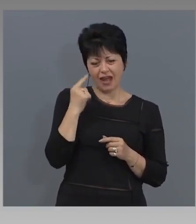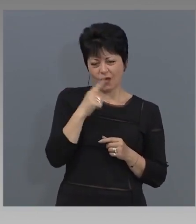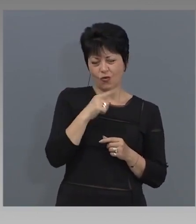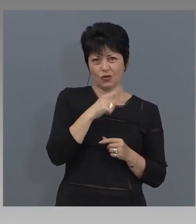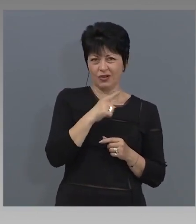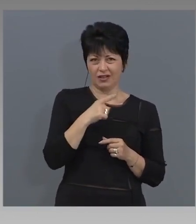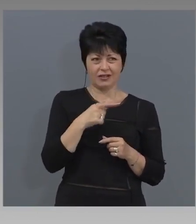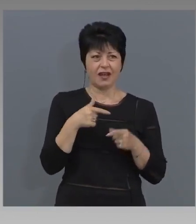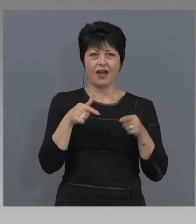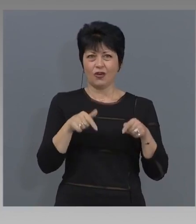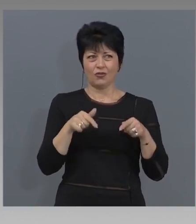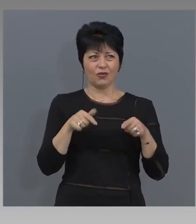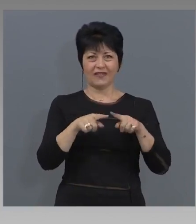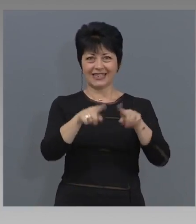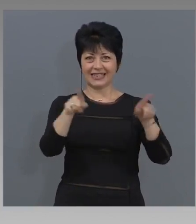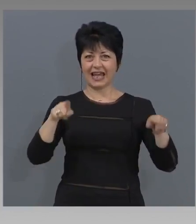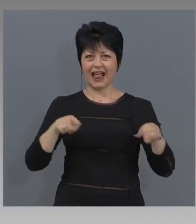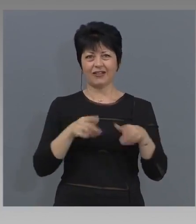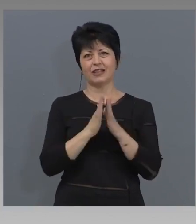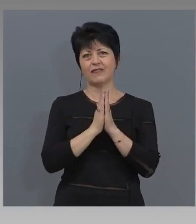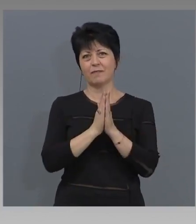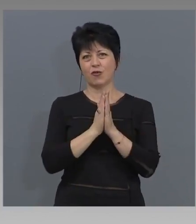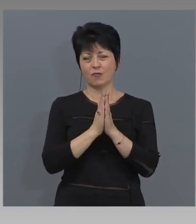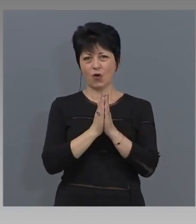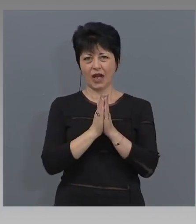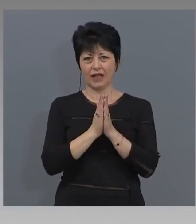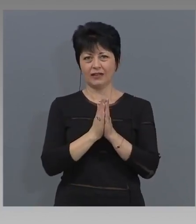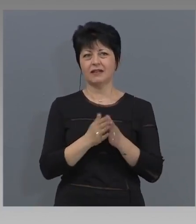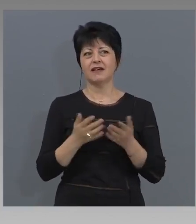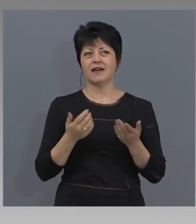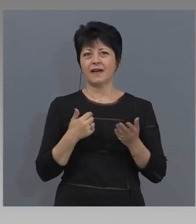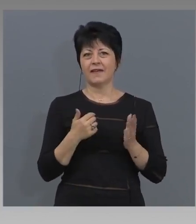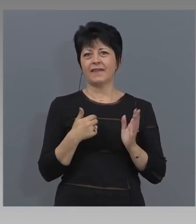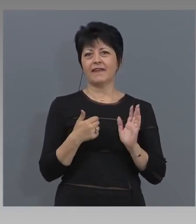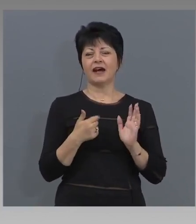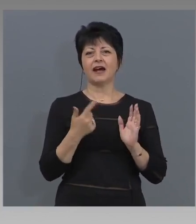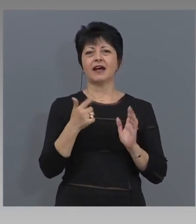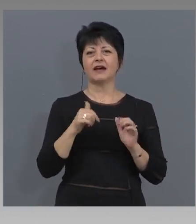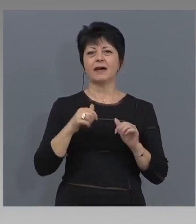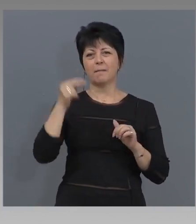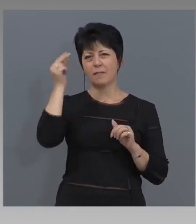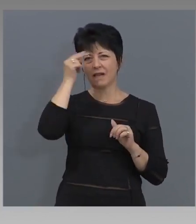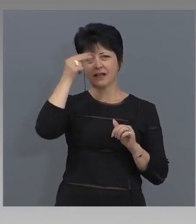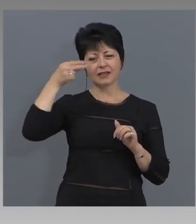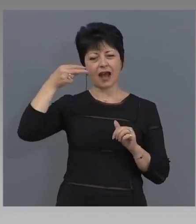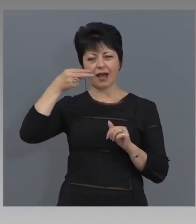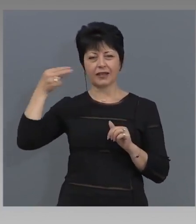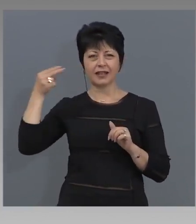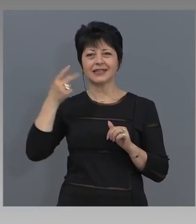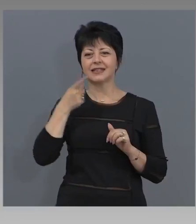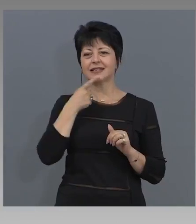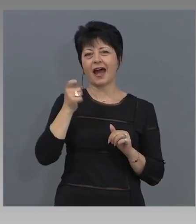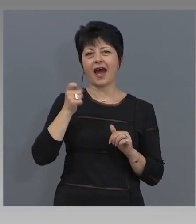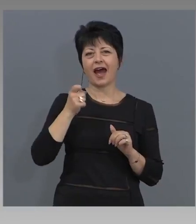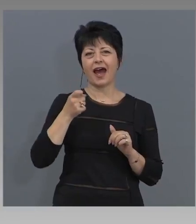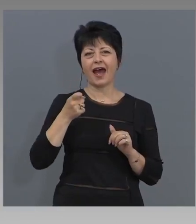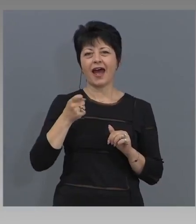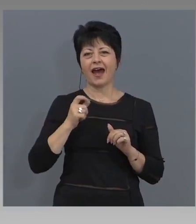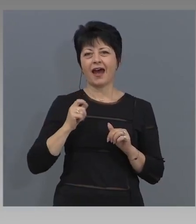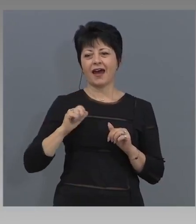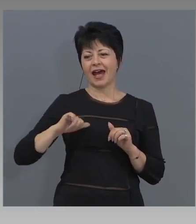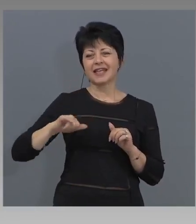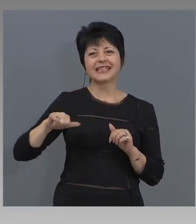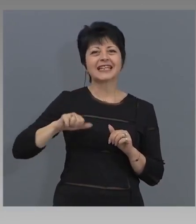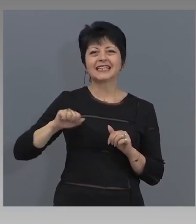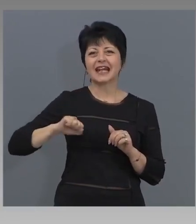ви помолих през вас да стигна до всички продукта, когато Българска агенция за експортно застраховане предлага. Всъщност това